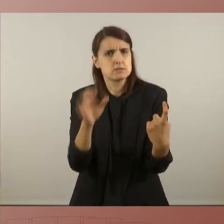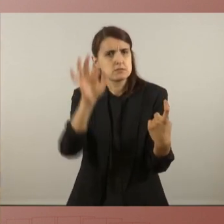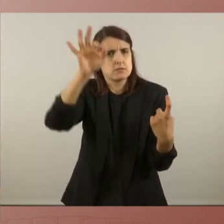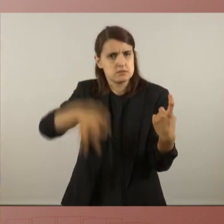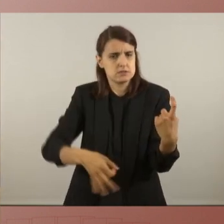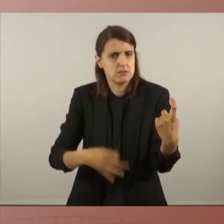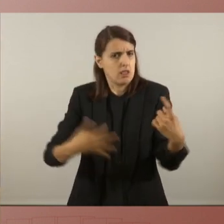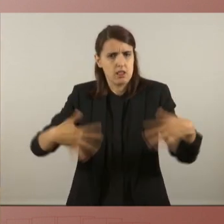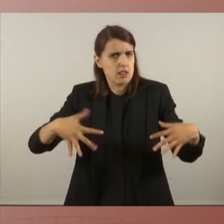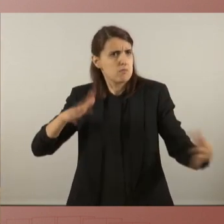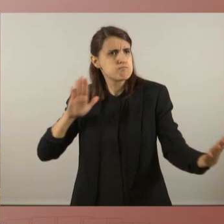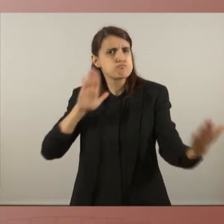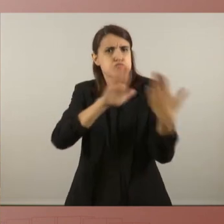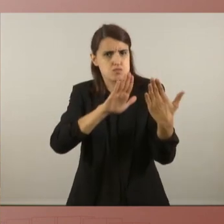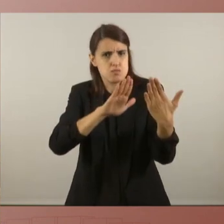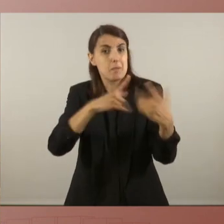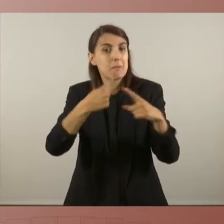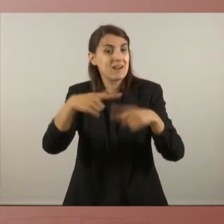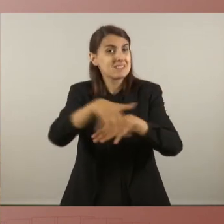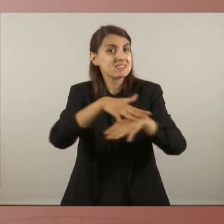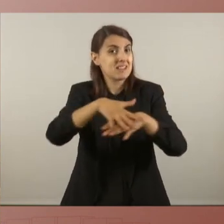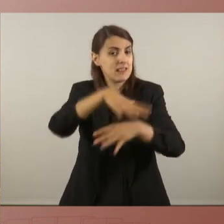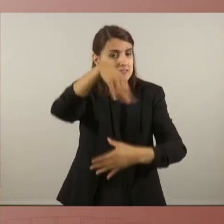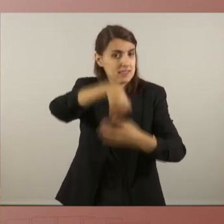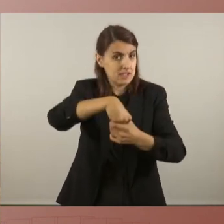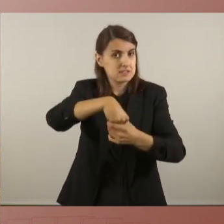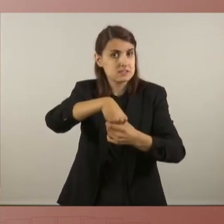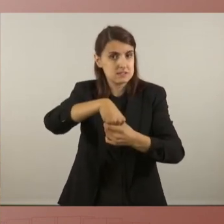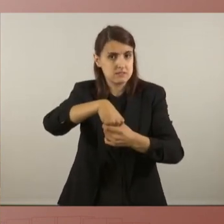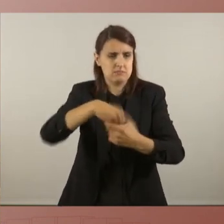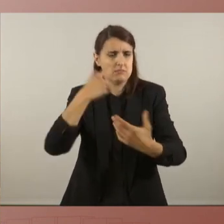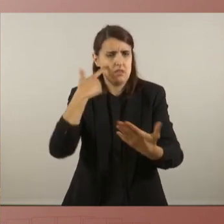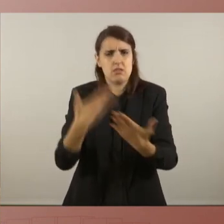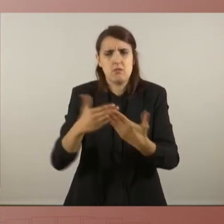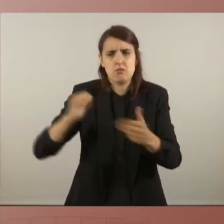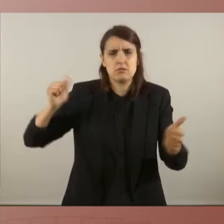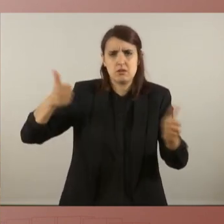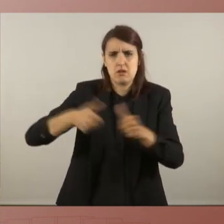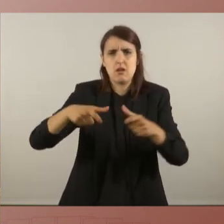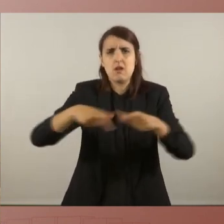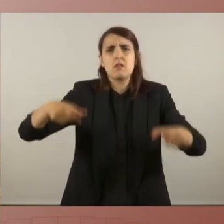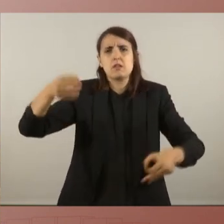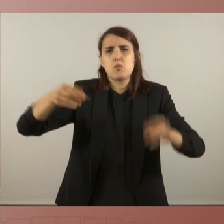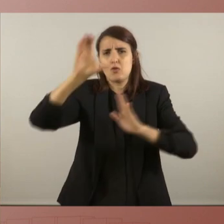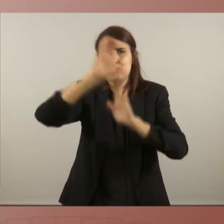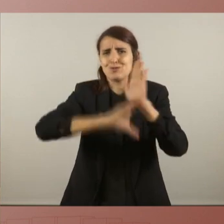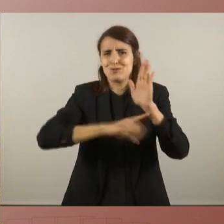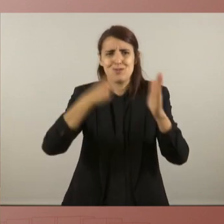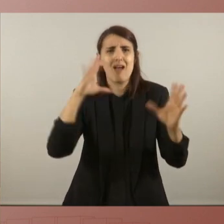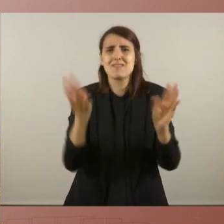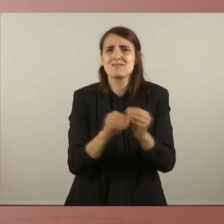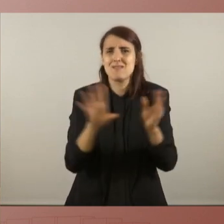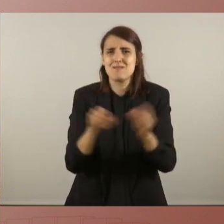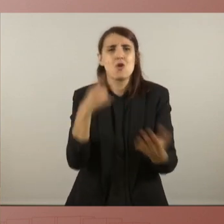imprescindible perquè dins de l'Estat i ho tenim demostrat amb totes les sentències del Tribunal Constitucional amb totes les